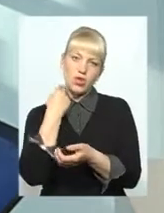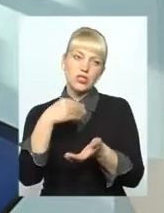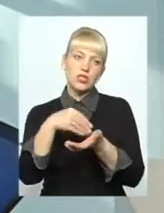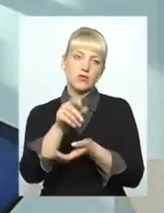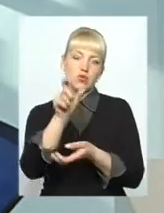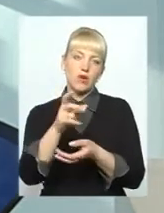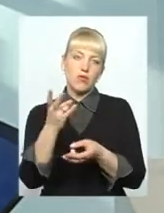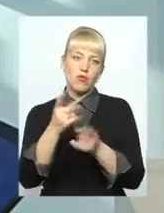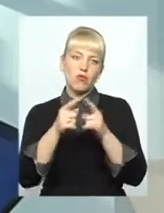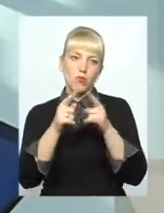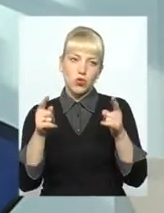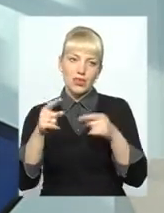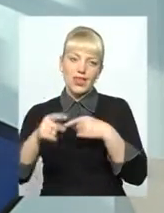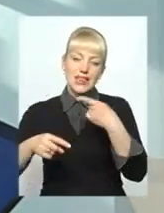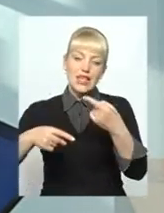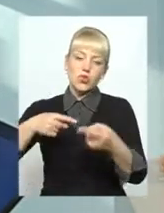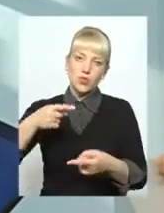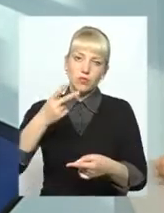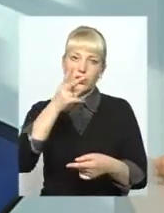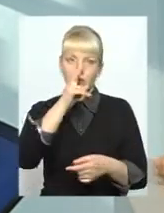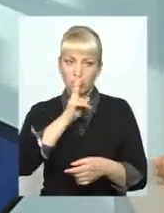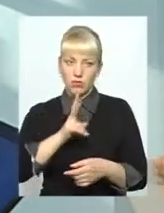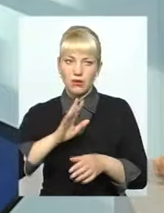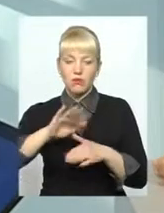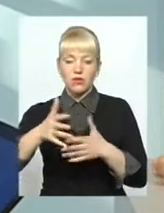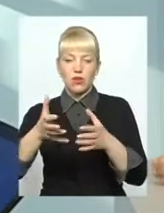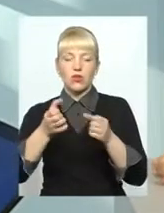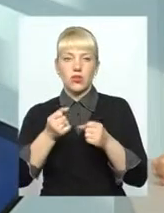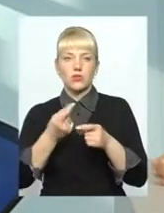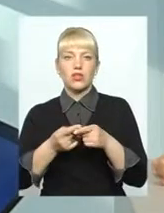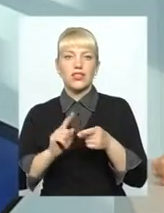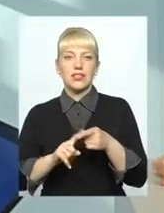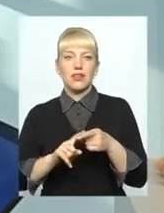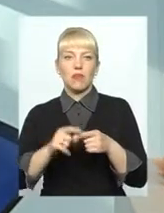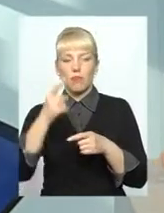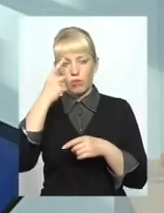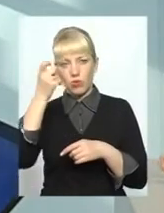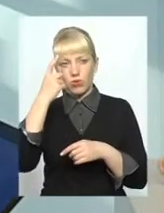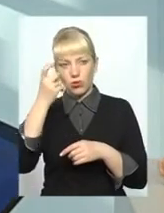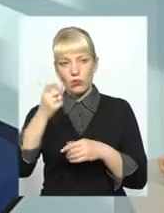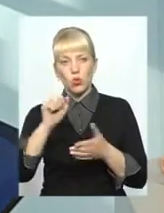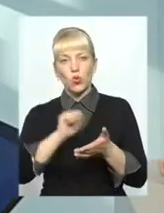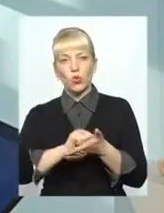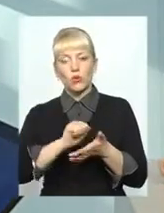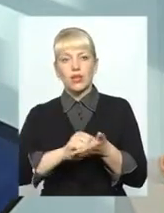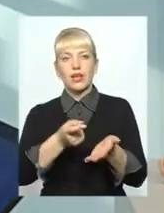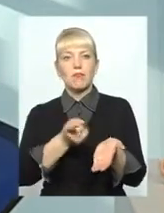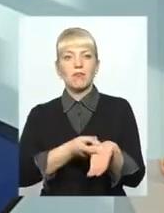протягом наступних двох місяців після отримання цього повідомлення документально